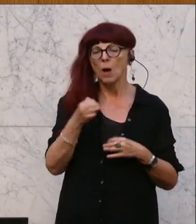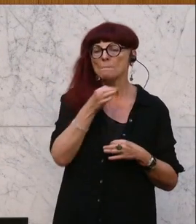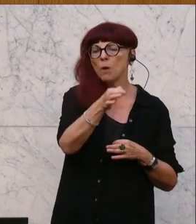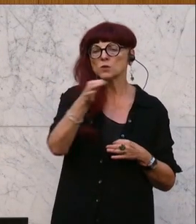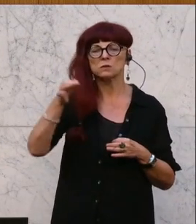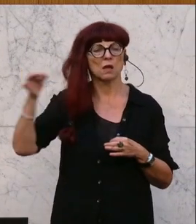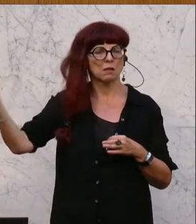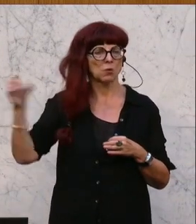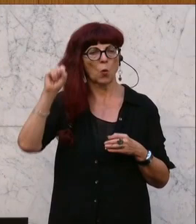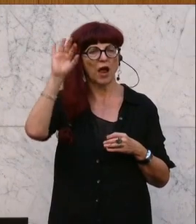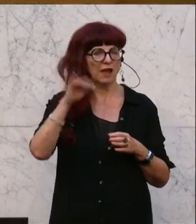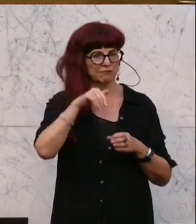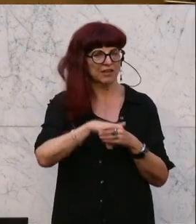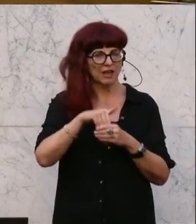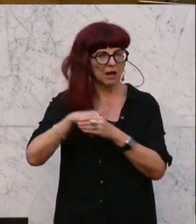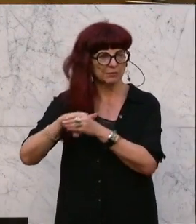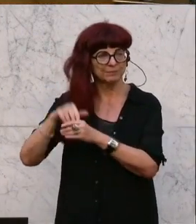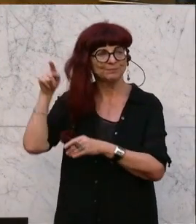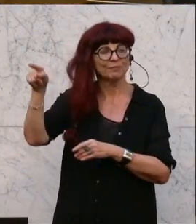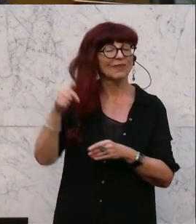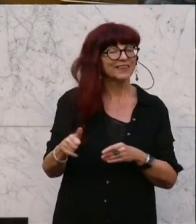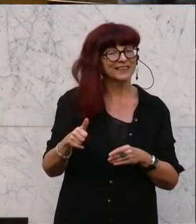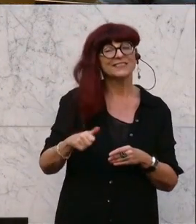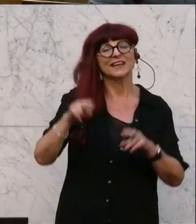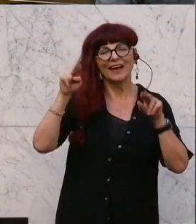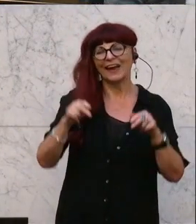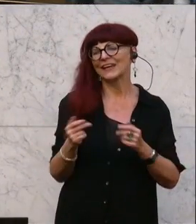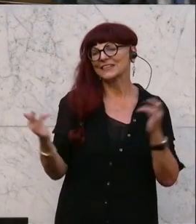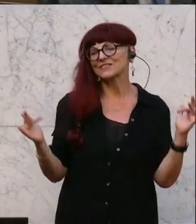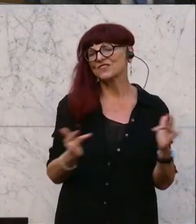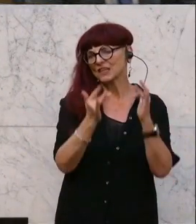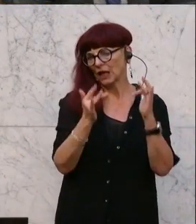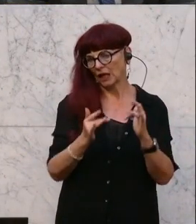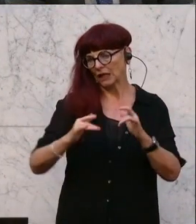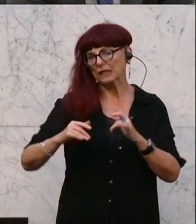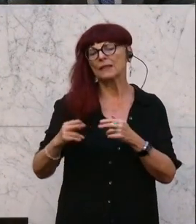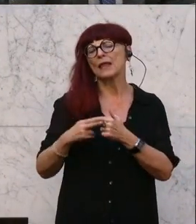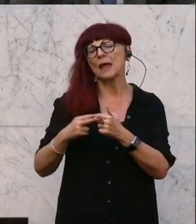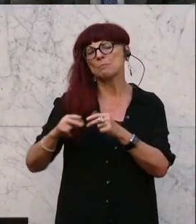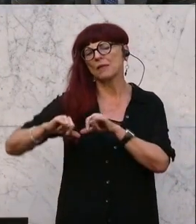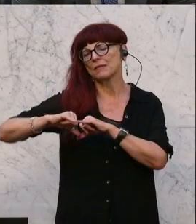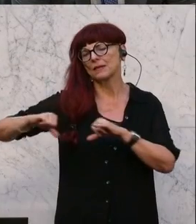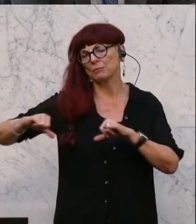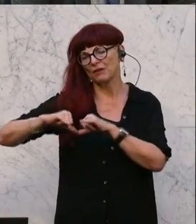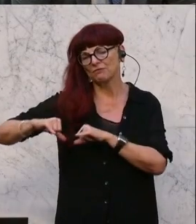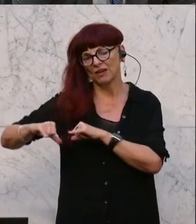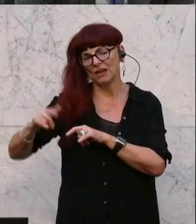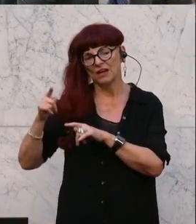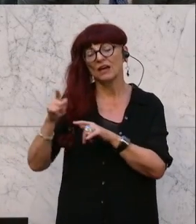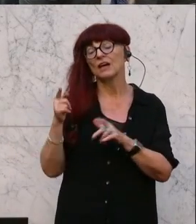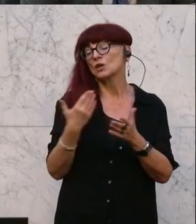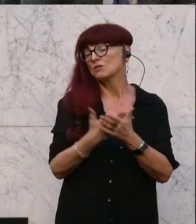ORF. Vermutet wurden diese rechtswidrigen Seitletter ja schon länger, die auch die Unabhängigkeit des ORF weiter unterminieren.